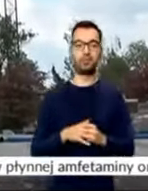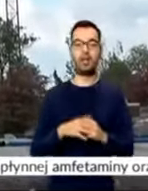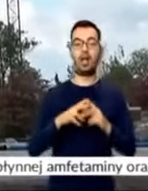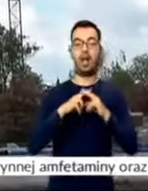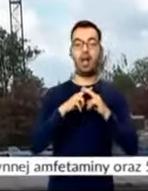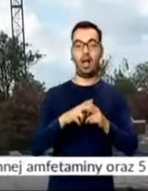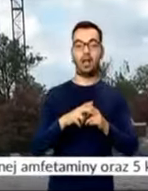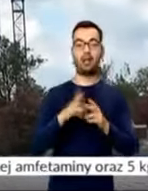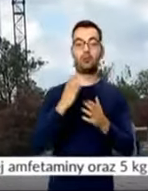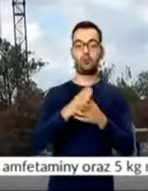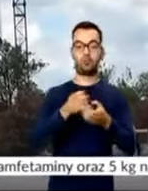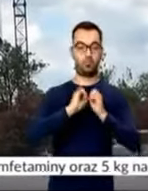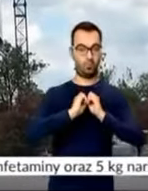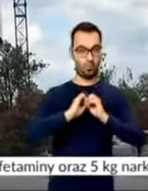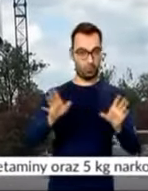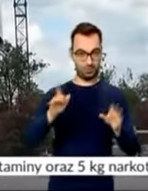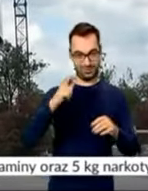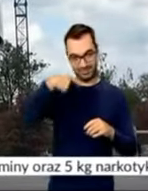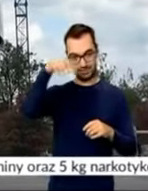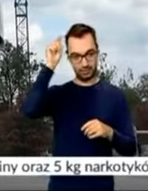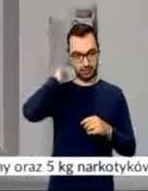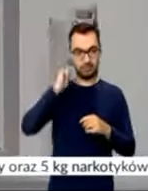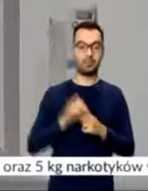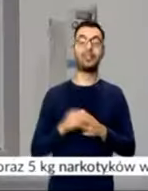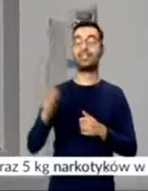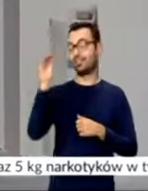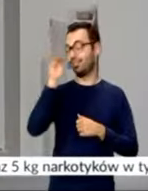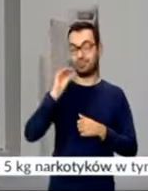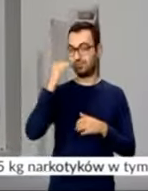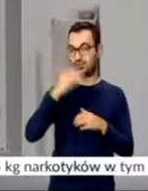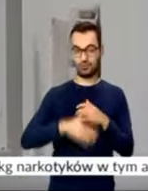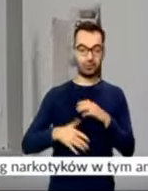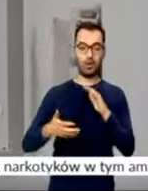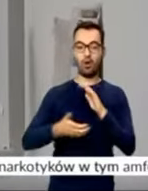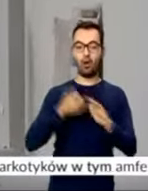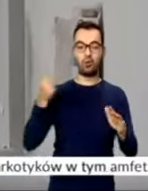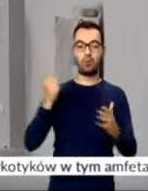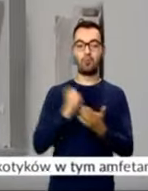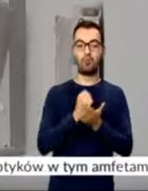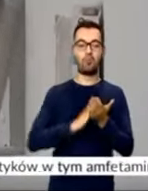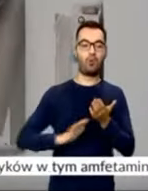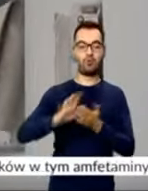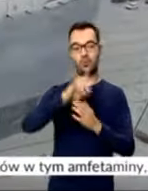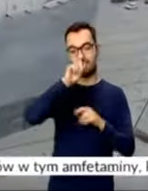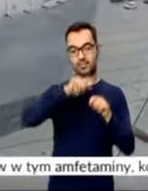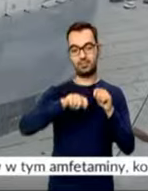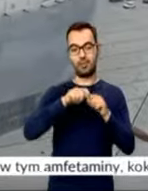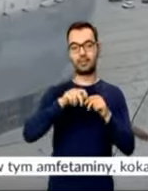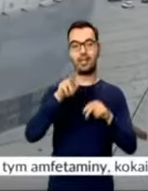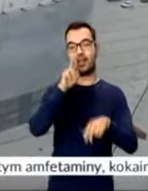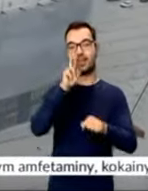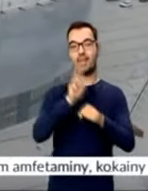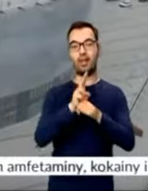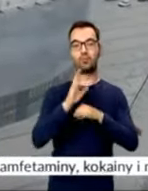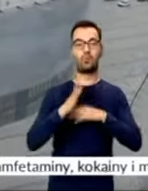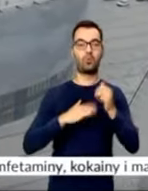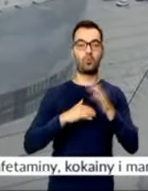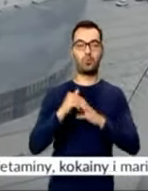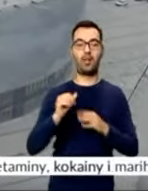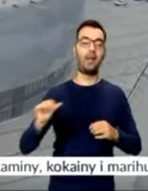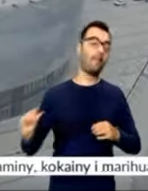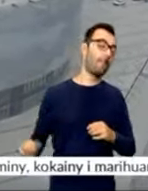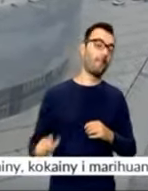Gdy hala dostanie zielone światło od strażaków, będzie ją jeszcze czekał odbiór przez Powiatową Inspekcję Nadzoru Budowlanego. Pierwsze